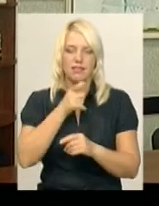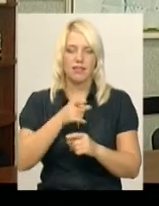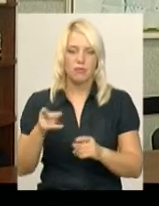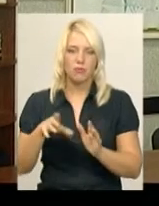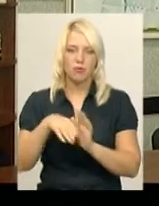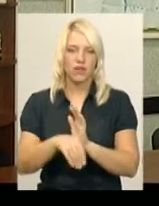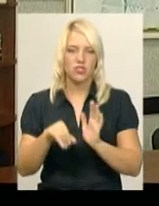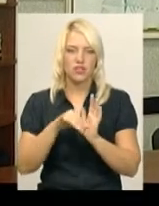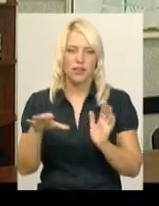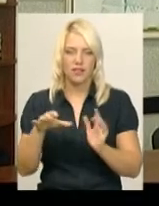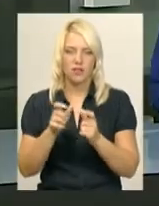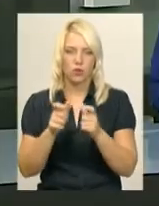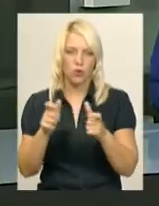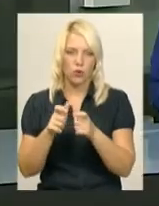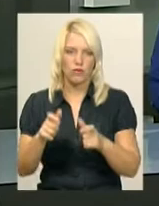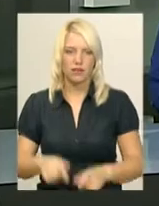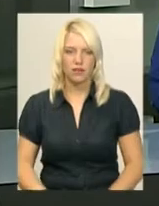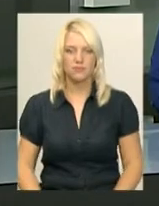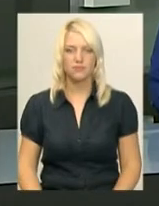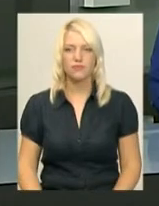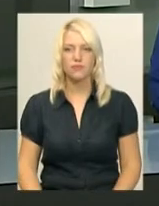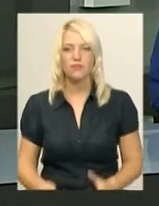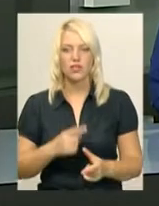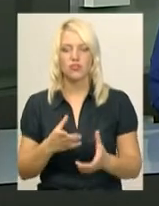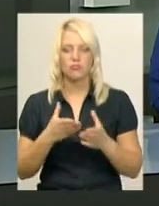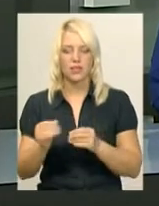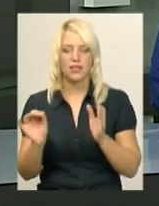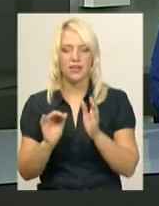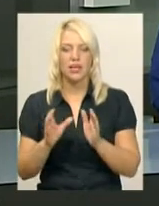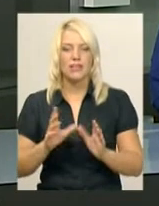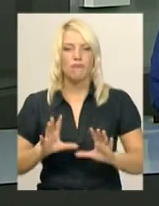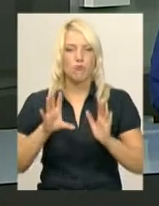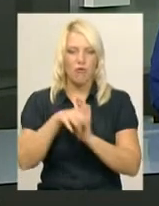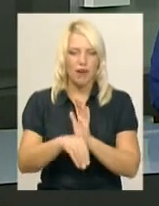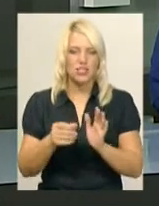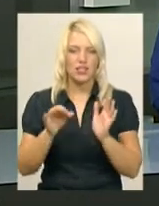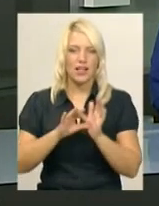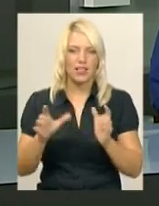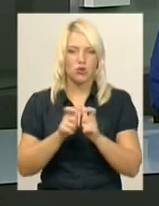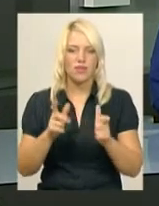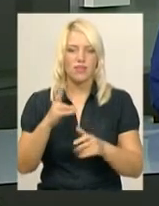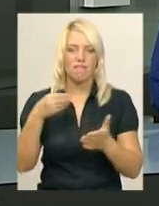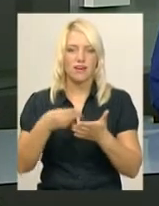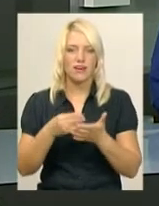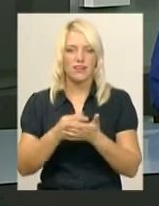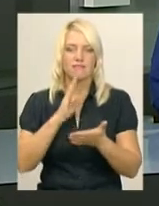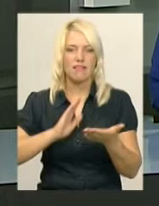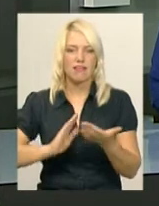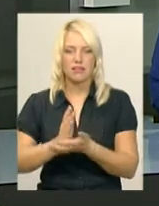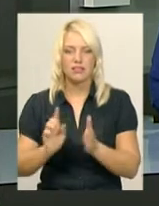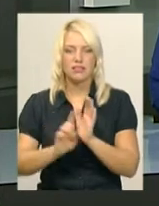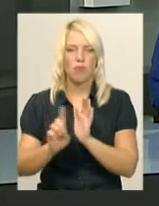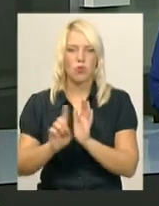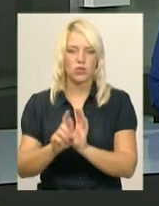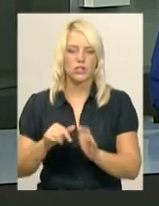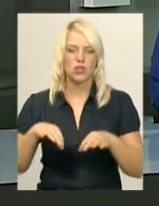електронного квитка. Чи вплине запровадження електронного квитка на вартість та якість проїзду у громадському транспорті